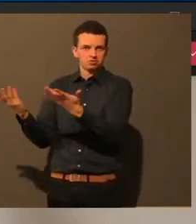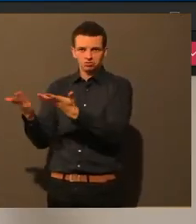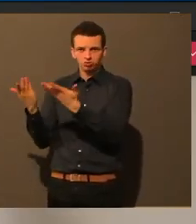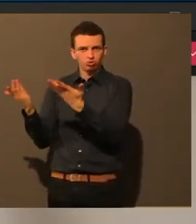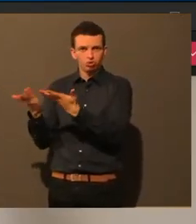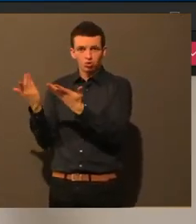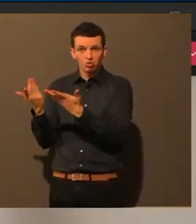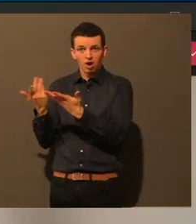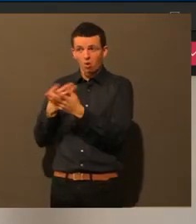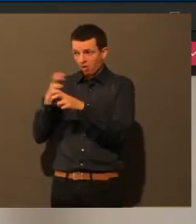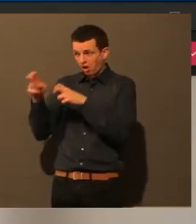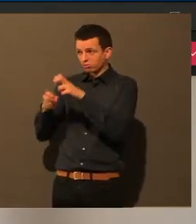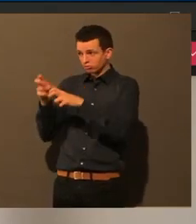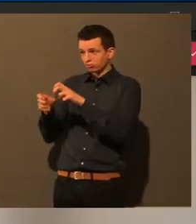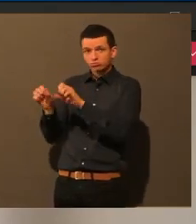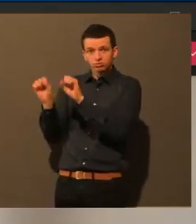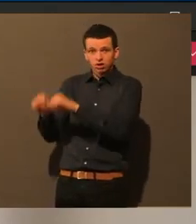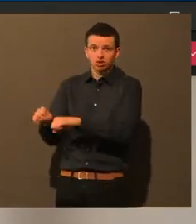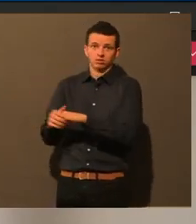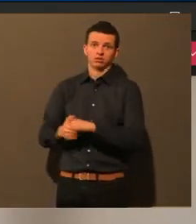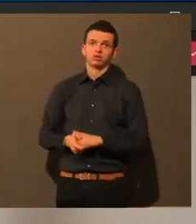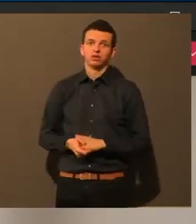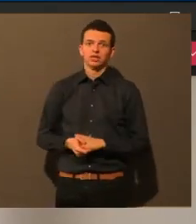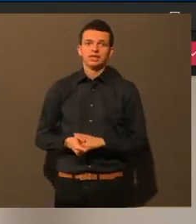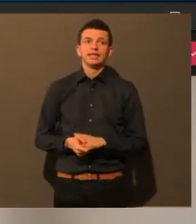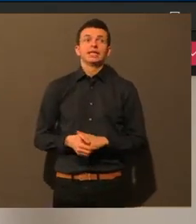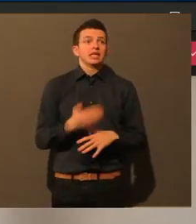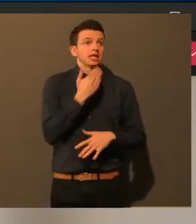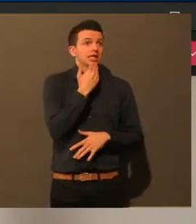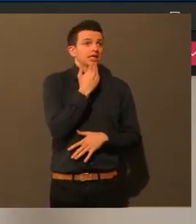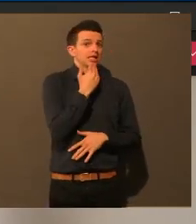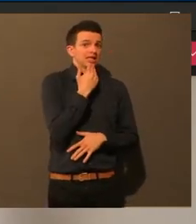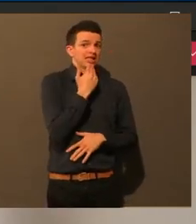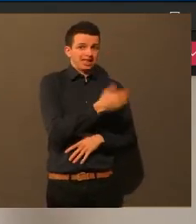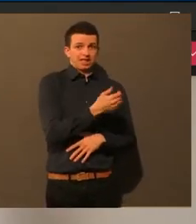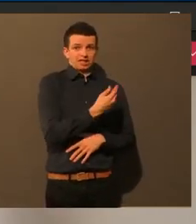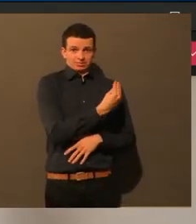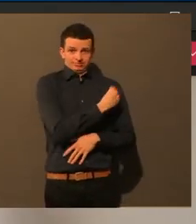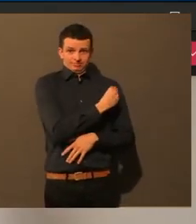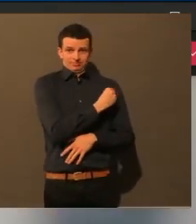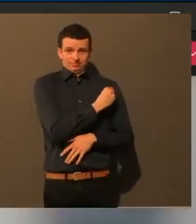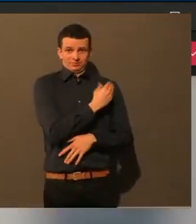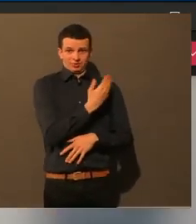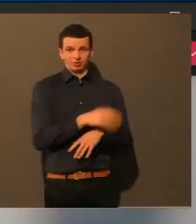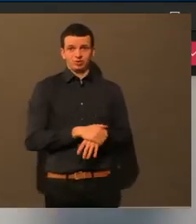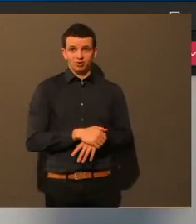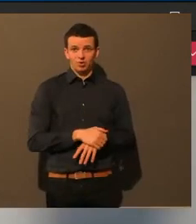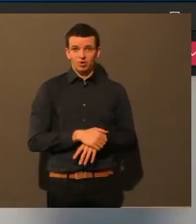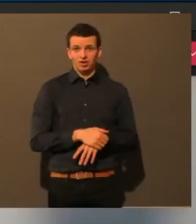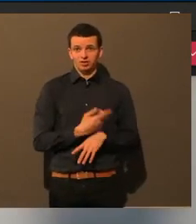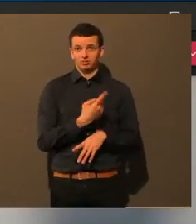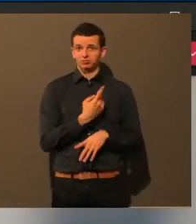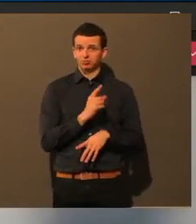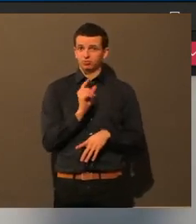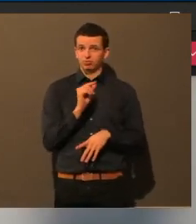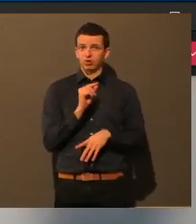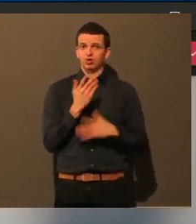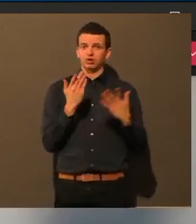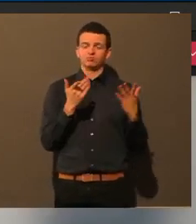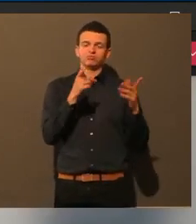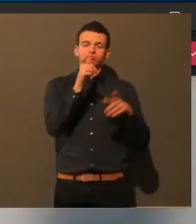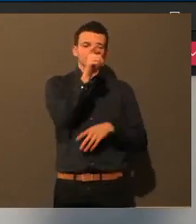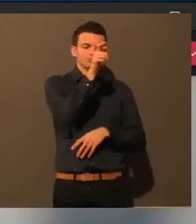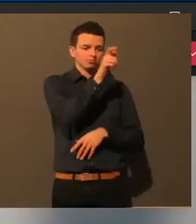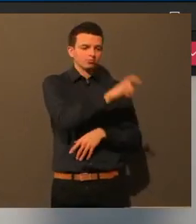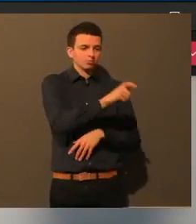Okay, das ist ein guter Hinweis. Also bedeutet, all diejenigen, die noch Ideen haben und irgendwas kennen, irgendwelche Initiativen kennen und so weiter,